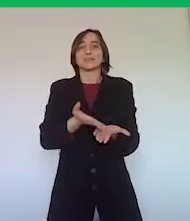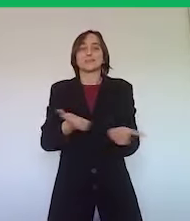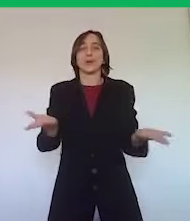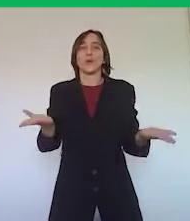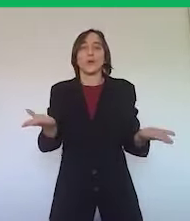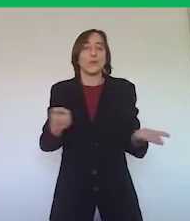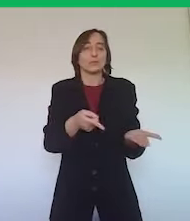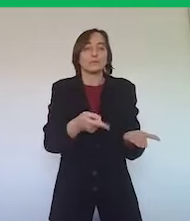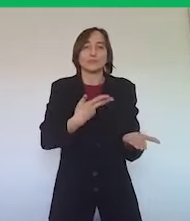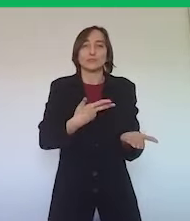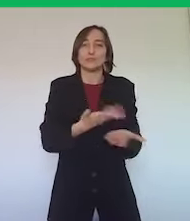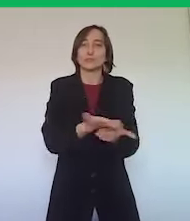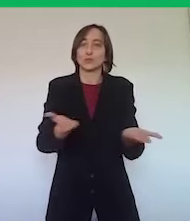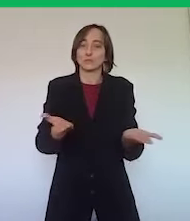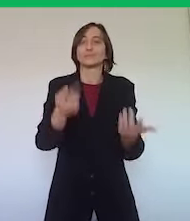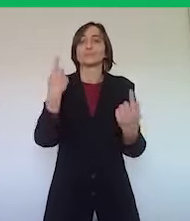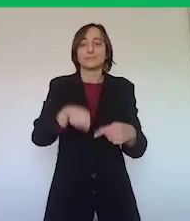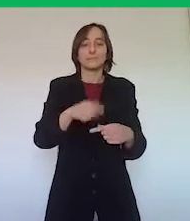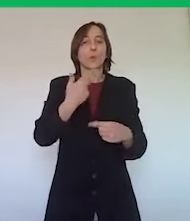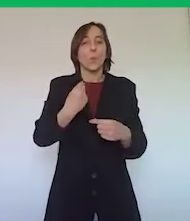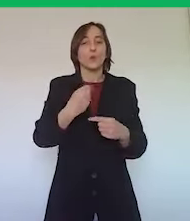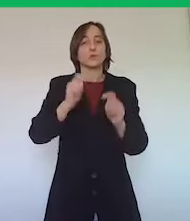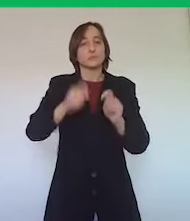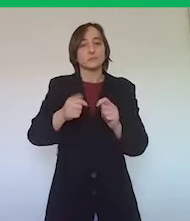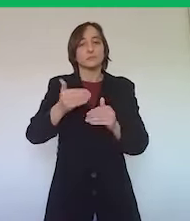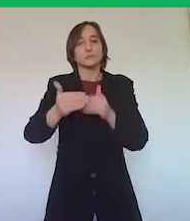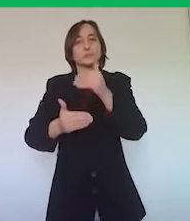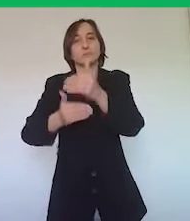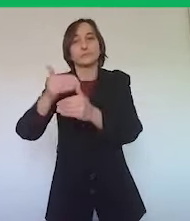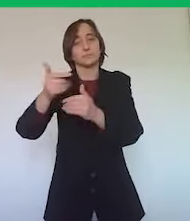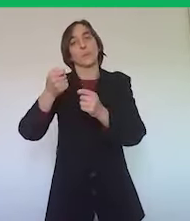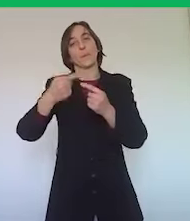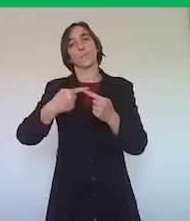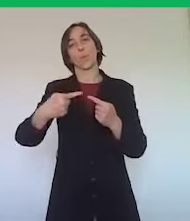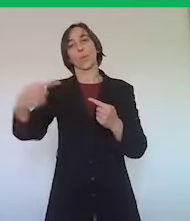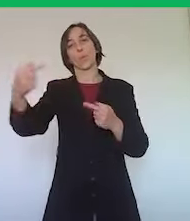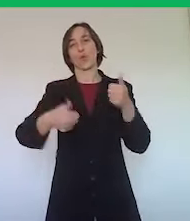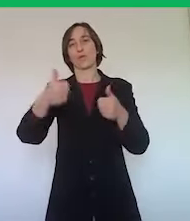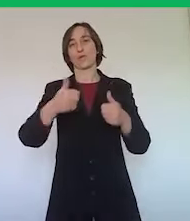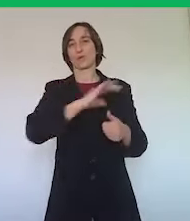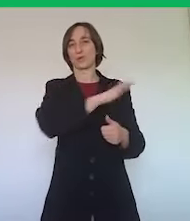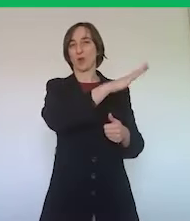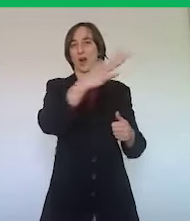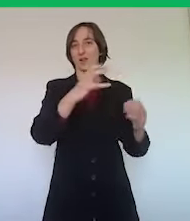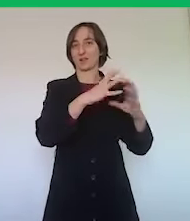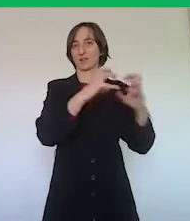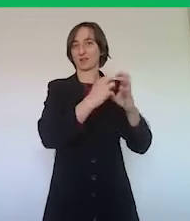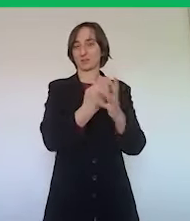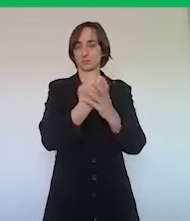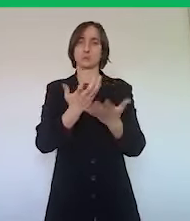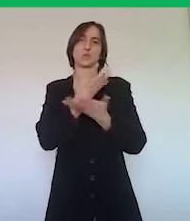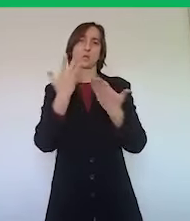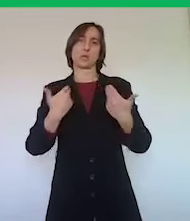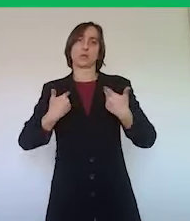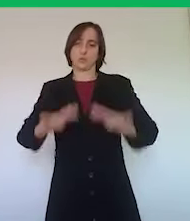forse avrà anche dei tempi di reazione più lunghi rispetto ad altre filiere produttive. Tuttavia noi siamo in